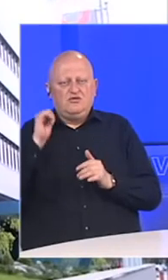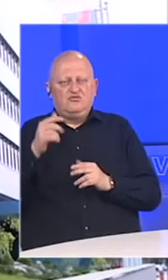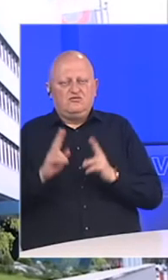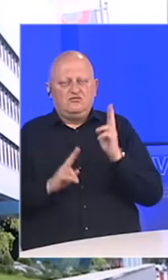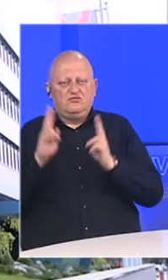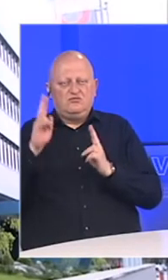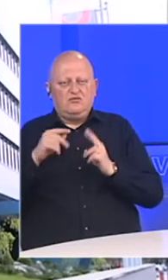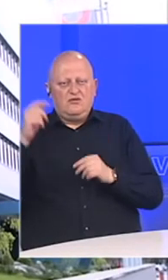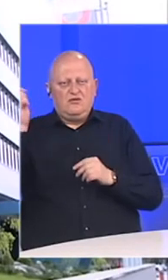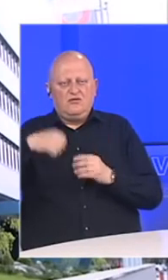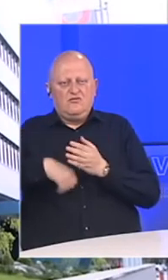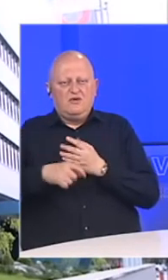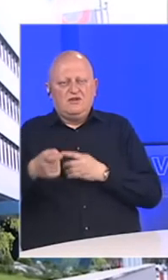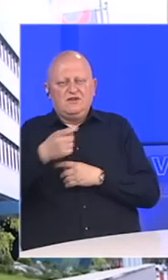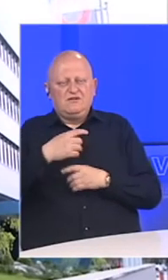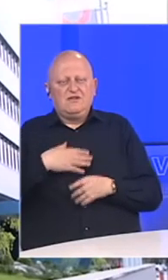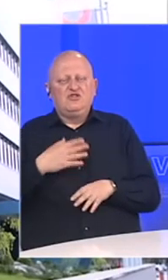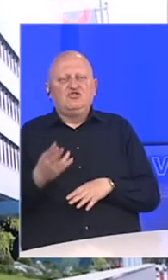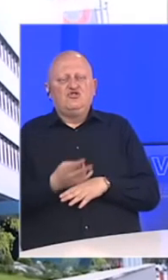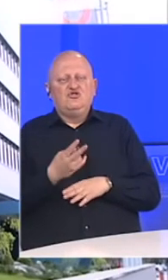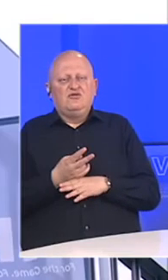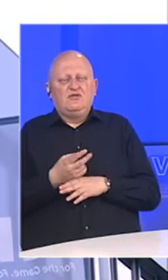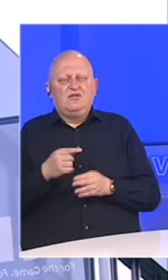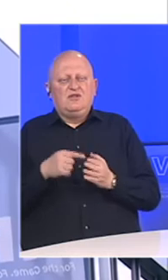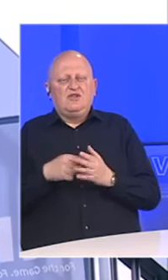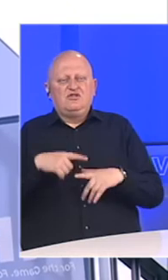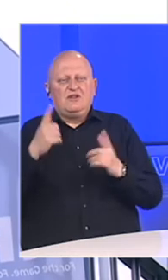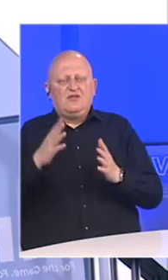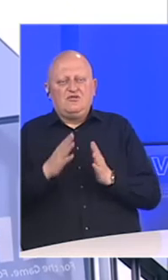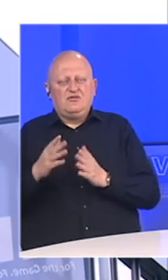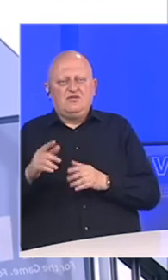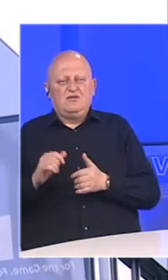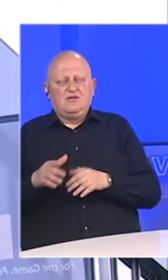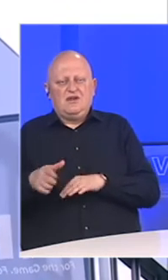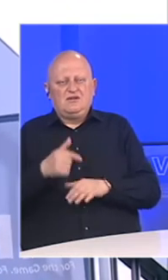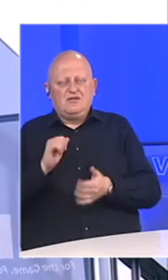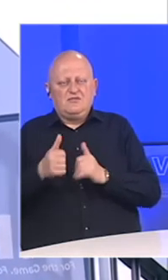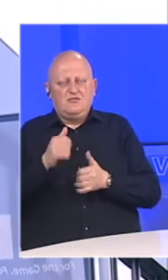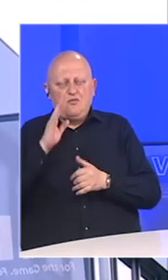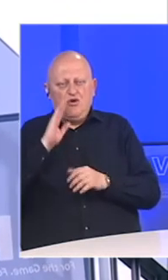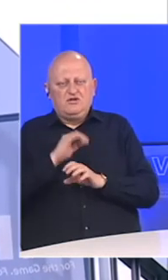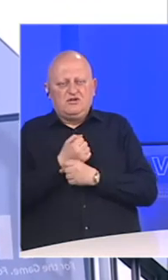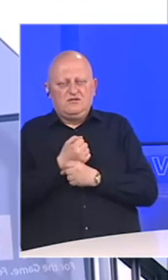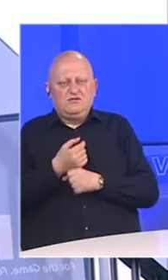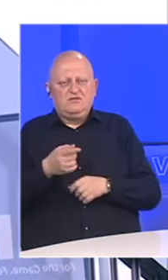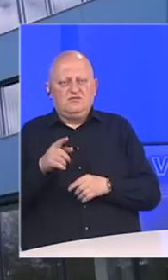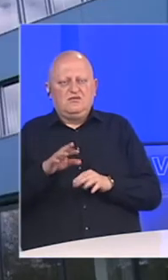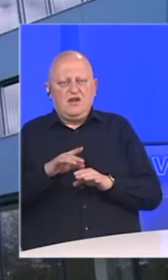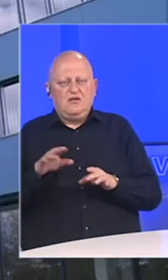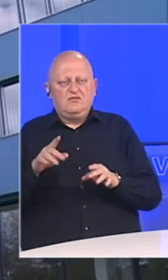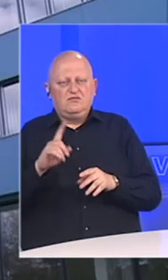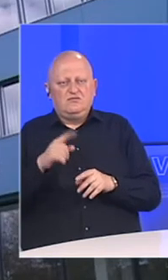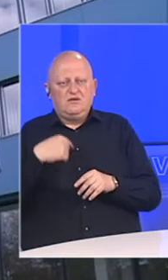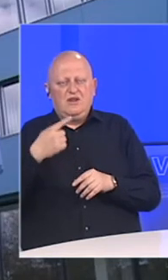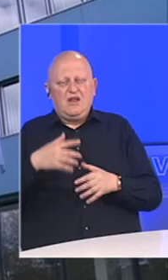zakazana iz jednica Izvršnog odbora Futbolskog saveza naše zemlje na kojoj će tačka dnevnog reda biti nastavak prvenstva u Bosni i Hercegovini. Najave epidemiologa ne